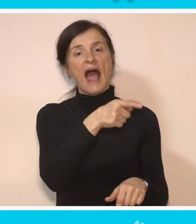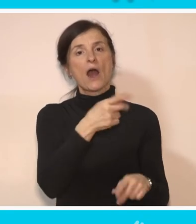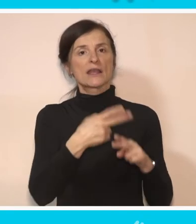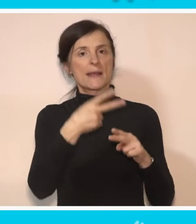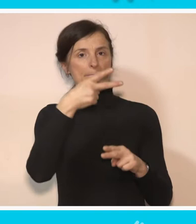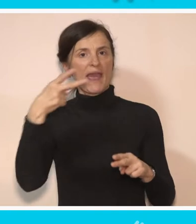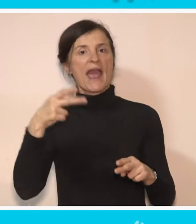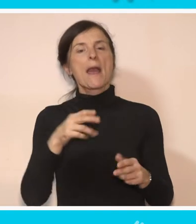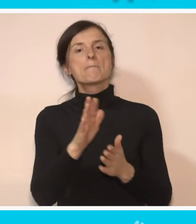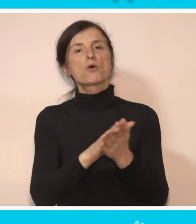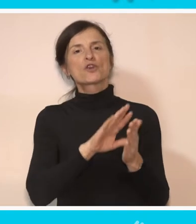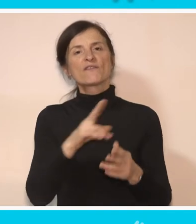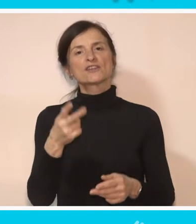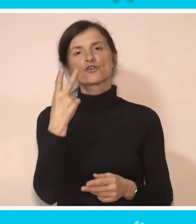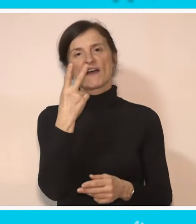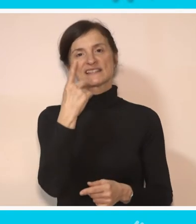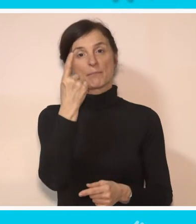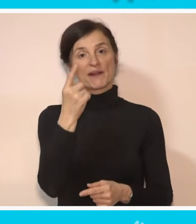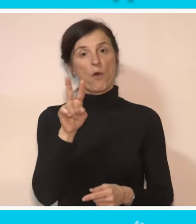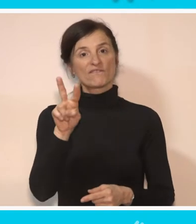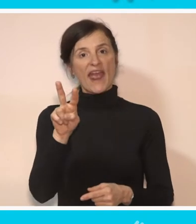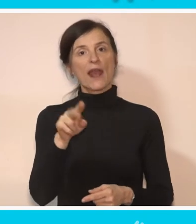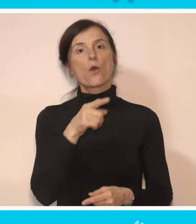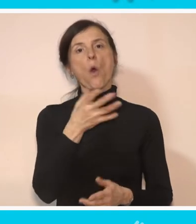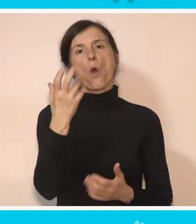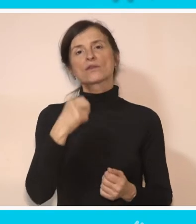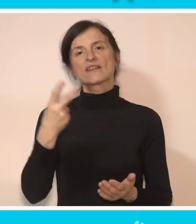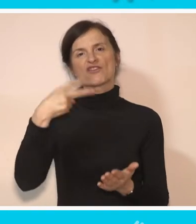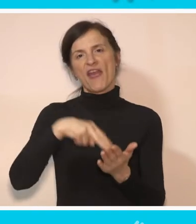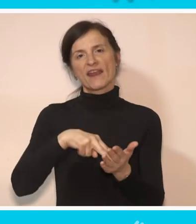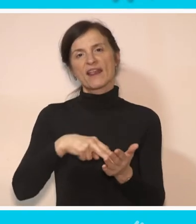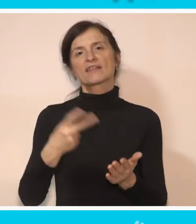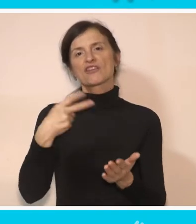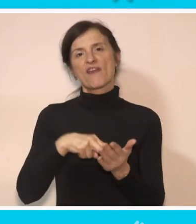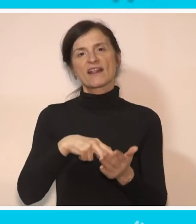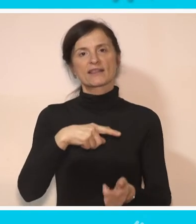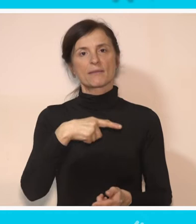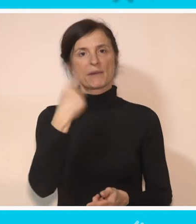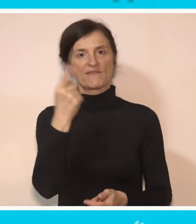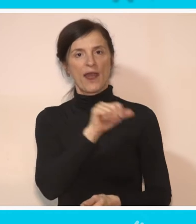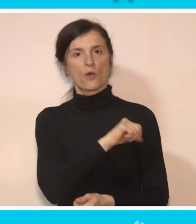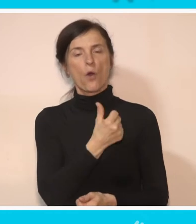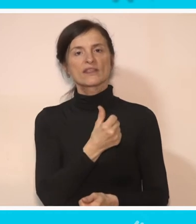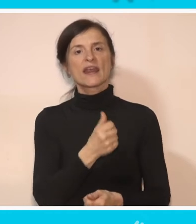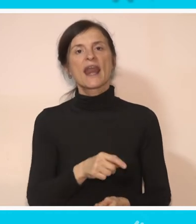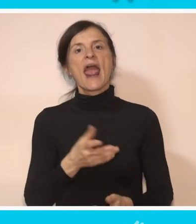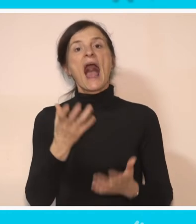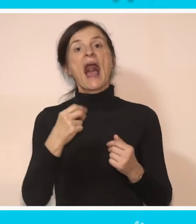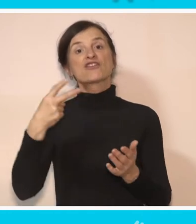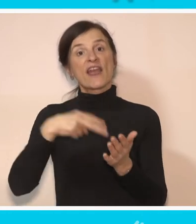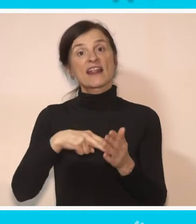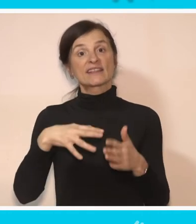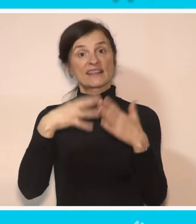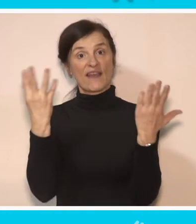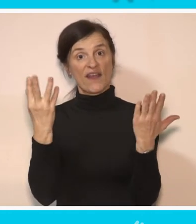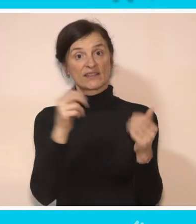termin počinje tek da se koristi u 21. veku, znači od 2000, odnosno 2001. godine, tek